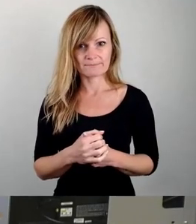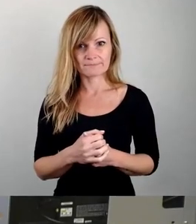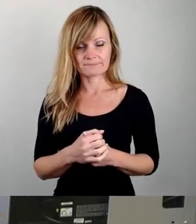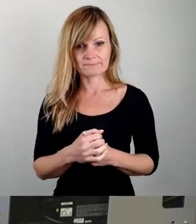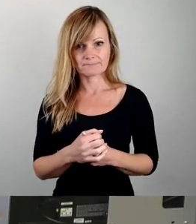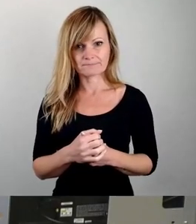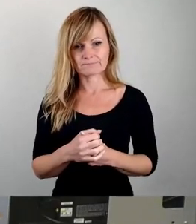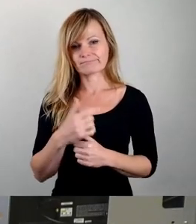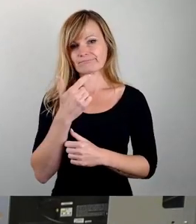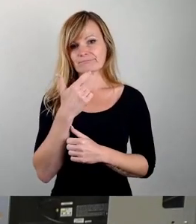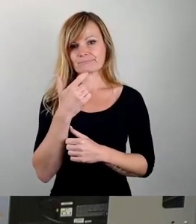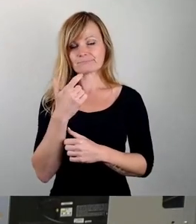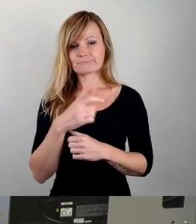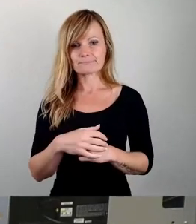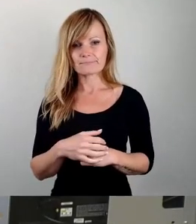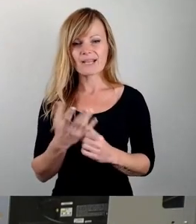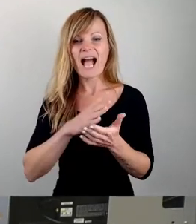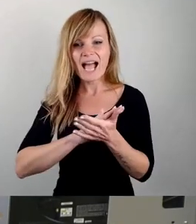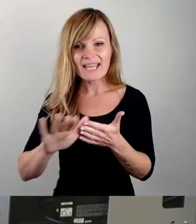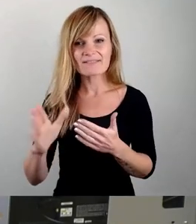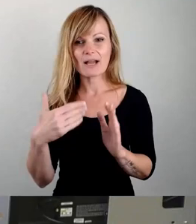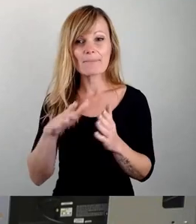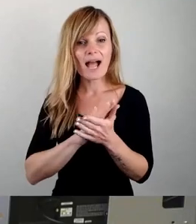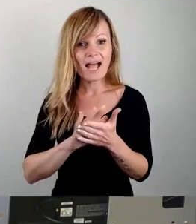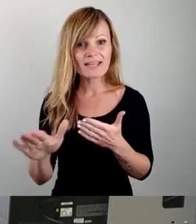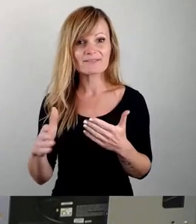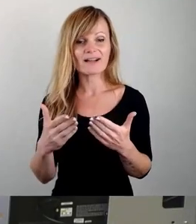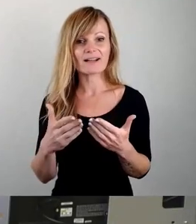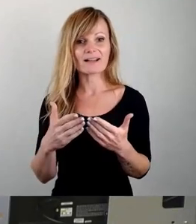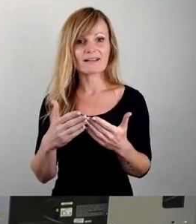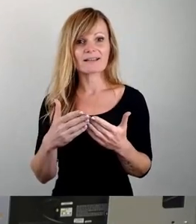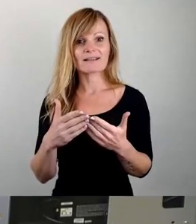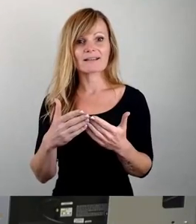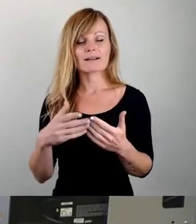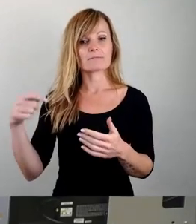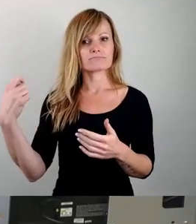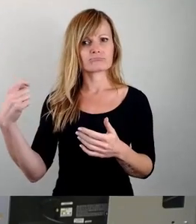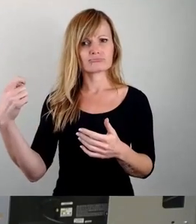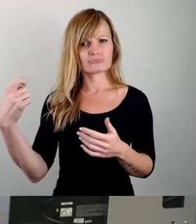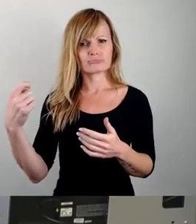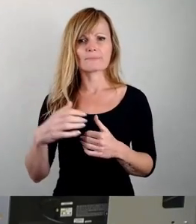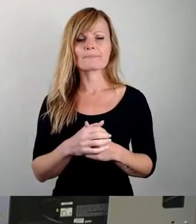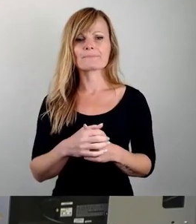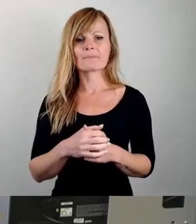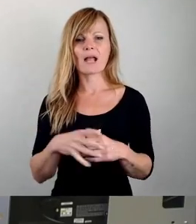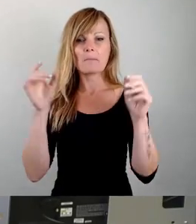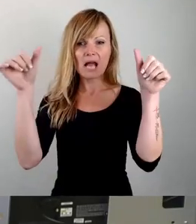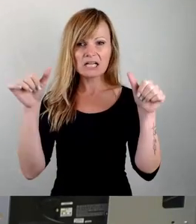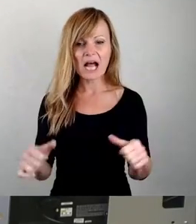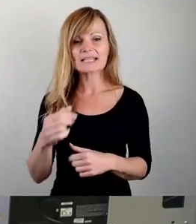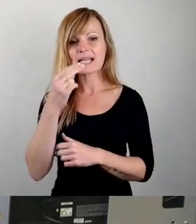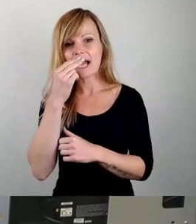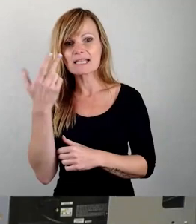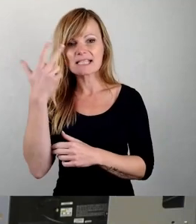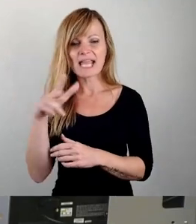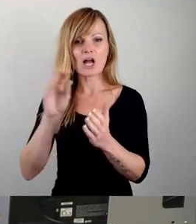nämlich einfacher, es macht sich nämlich einfacher, mit Plakaten mit den Nazis, mit Herrn Schreiber und Co. durch